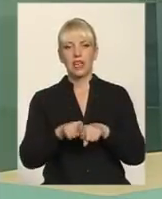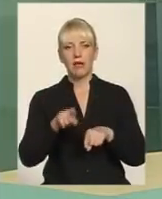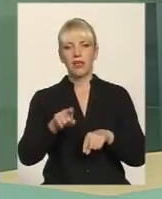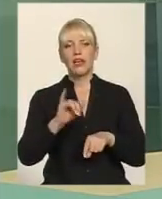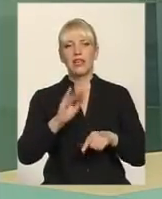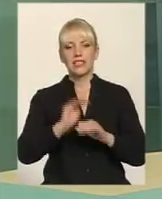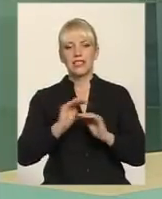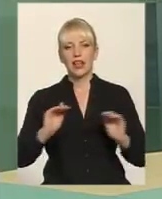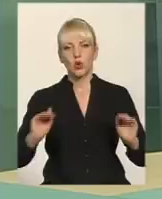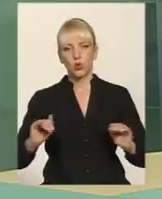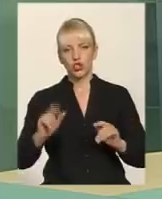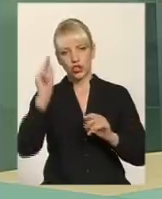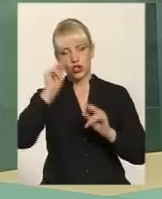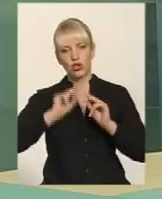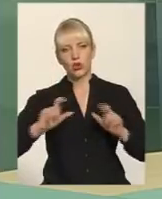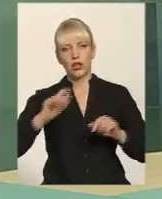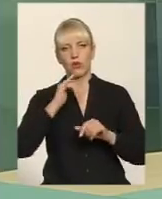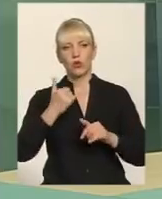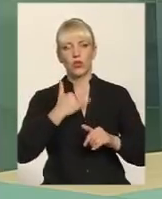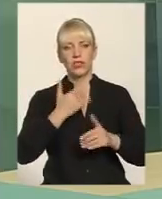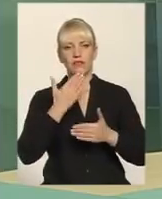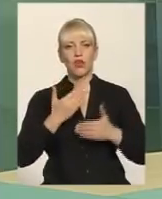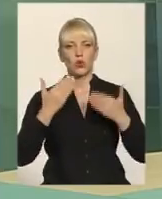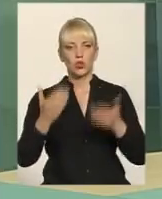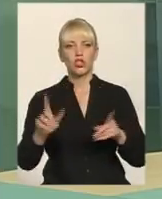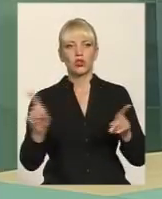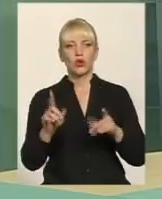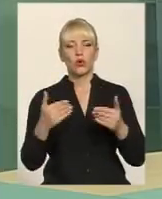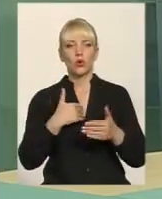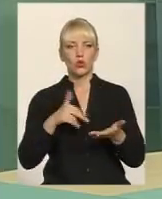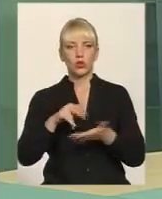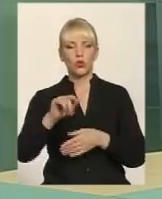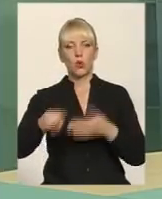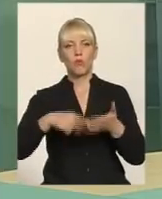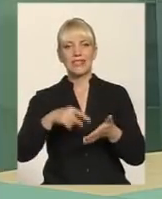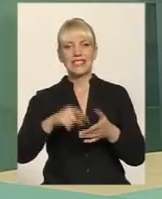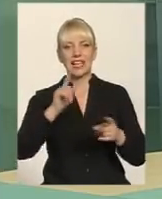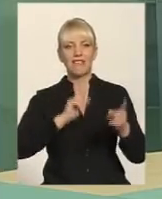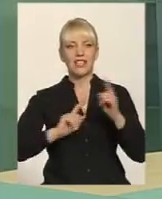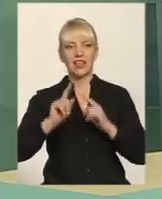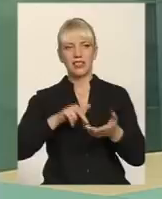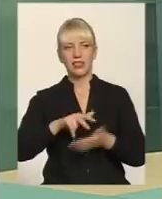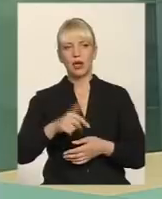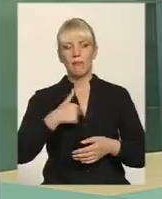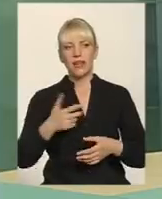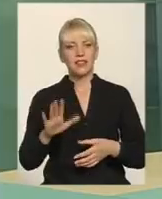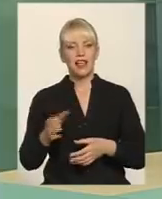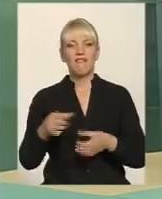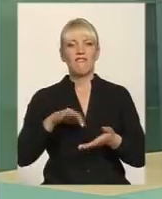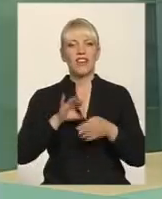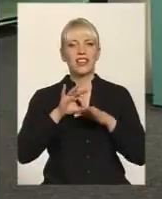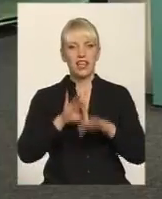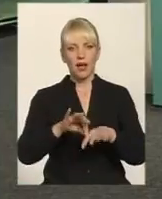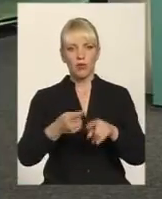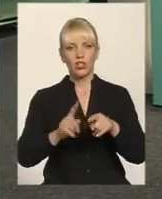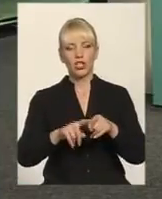школи і медичні заклади, звернулися до нас, що вони хочуть в місцеві ради йти. Ми ж не ведемо своїх людей, ми ведемо тих, хто там